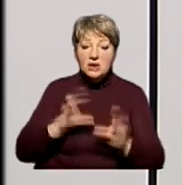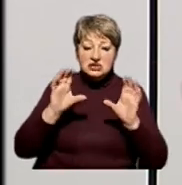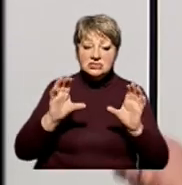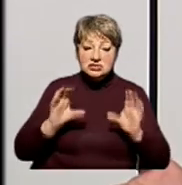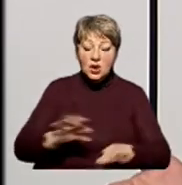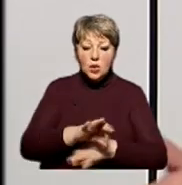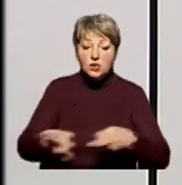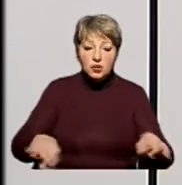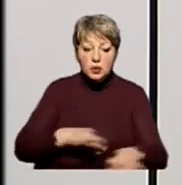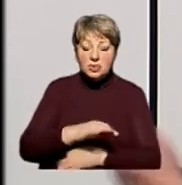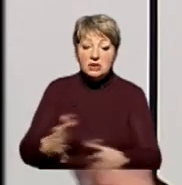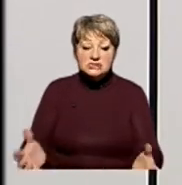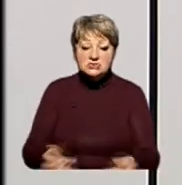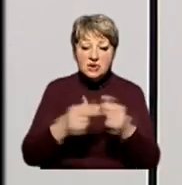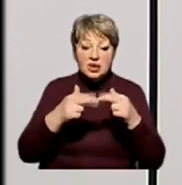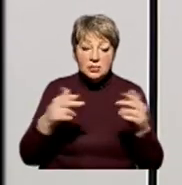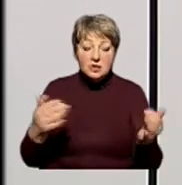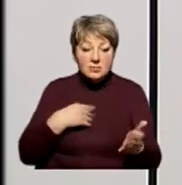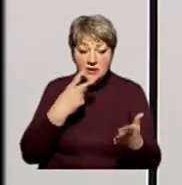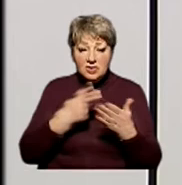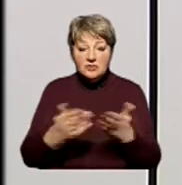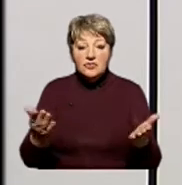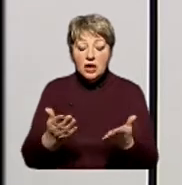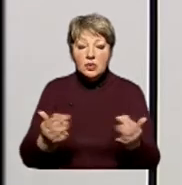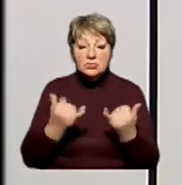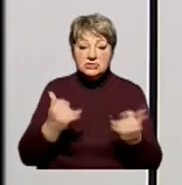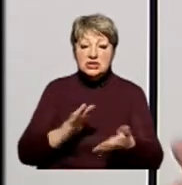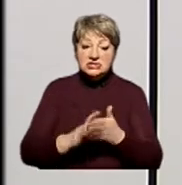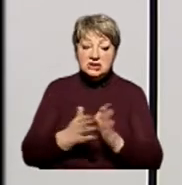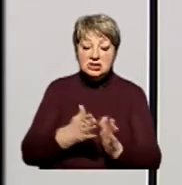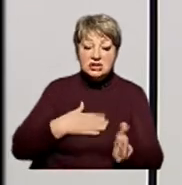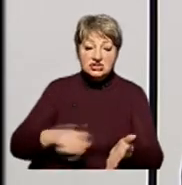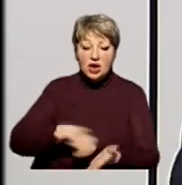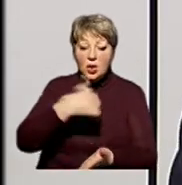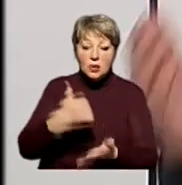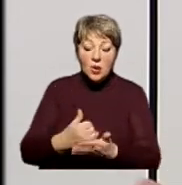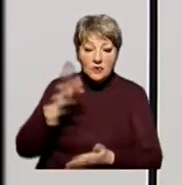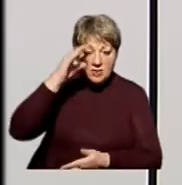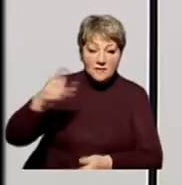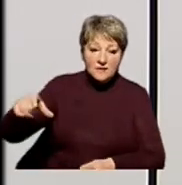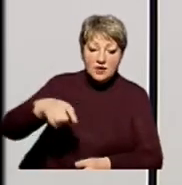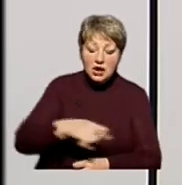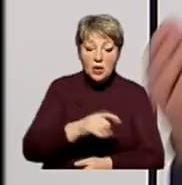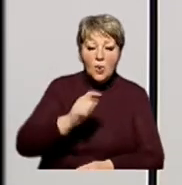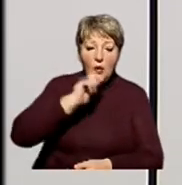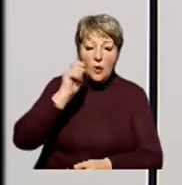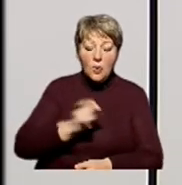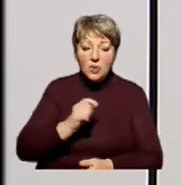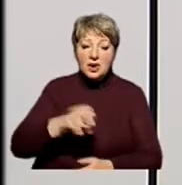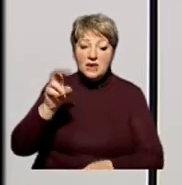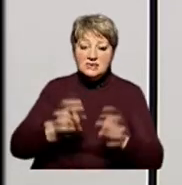Дніпра, тому що це ключове питання, в якому стані зараз наша головна річка. Ми зараз готуємо законопроект, який буде розвивати українське фермерство, мале